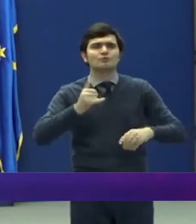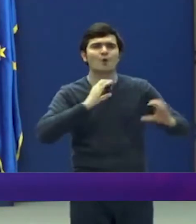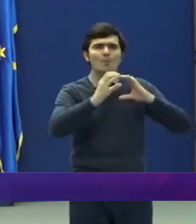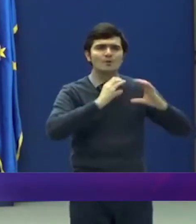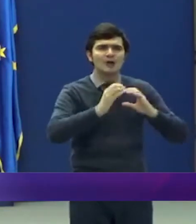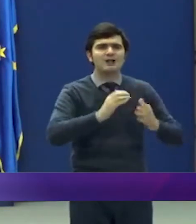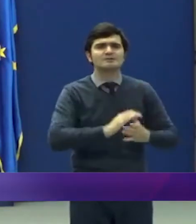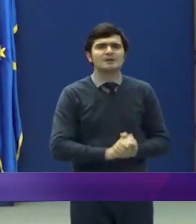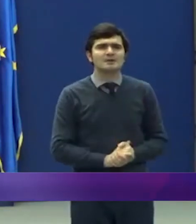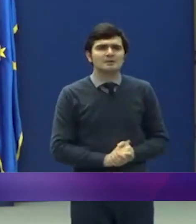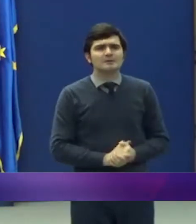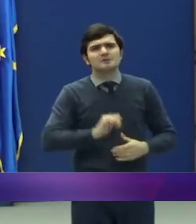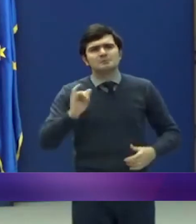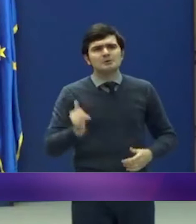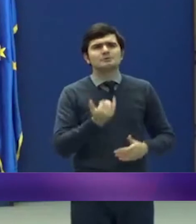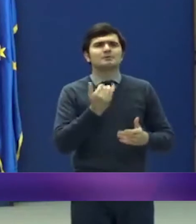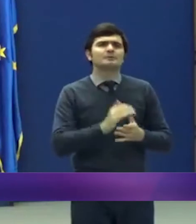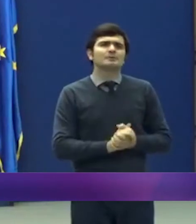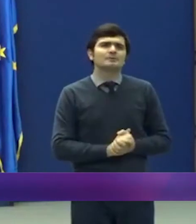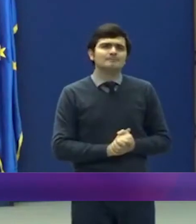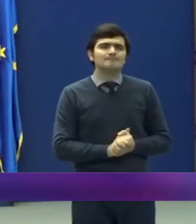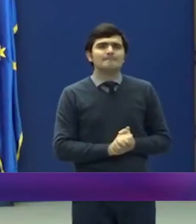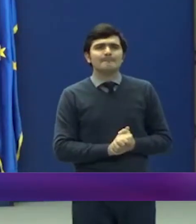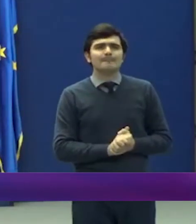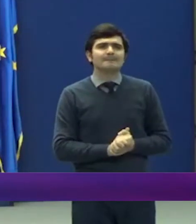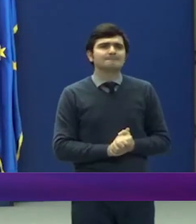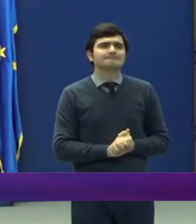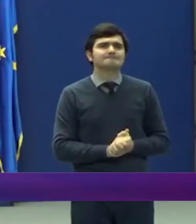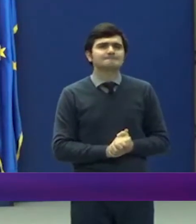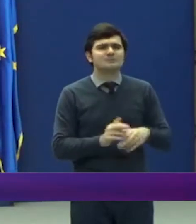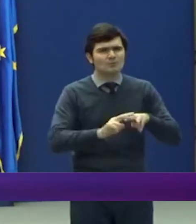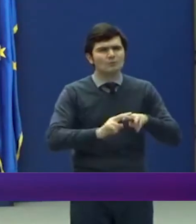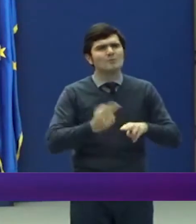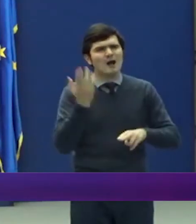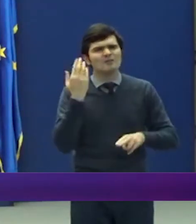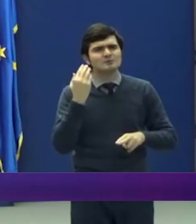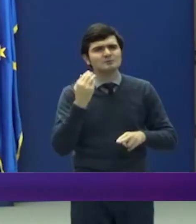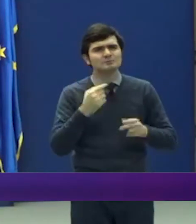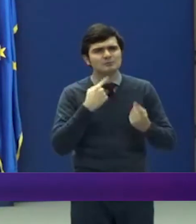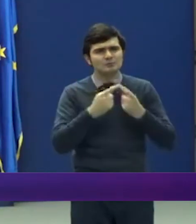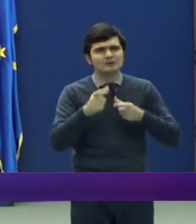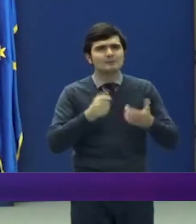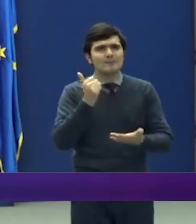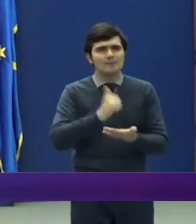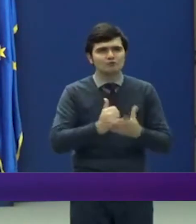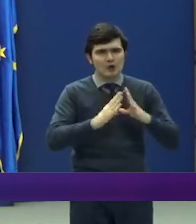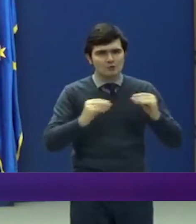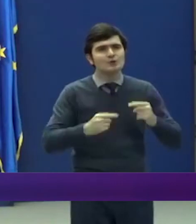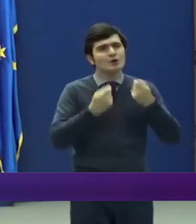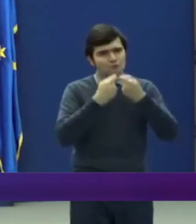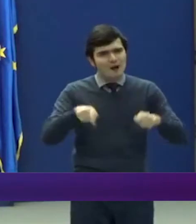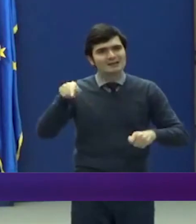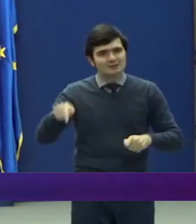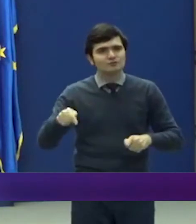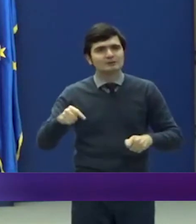Comunicațiilor și, cum a fost cazul anterior, Poștea Română, toate acestea